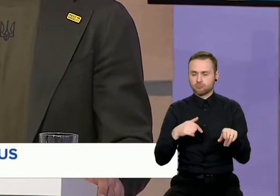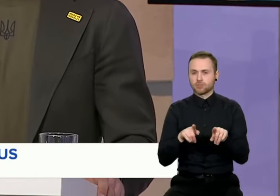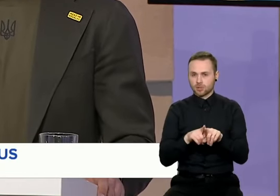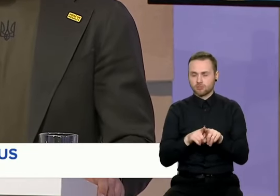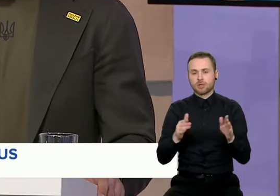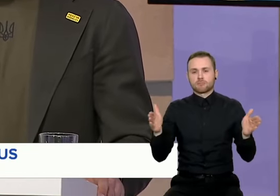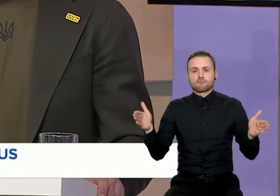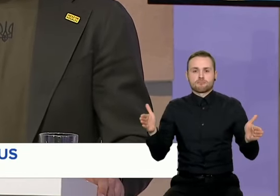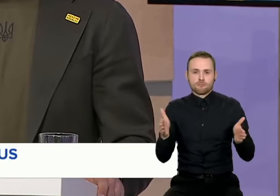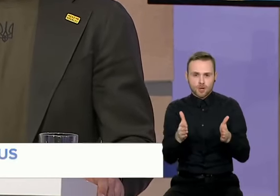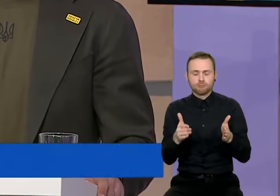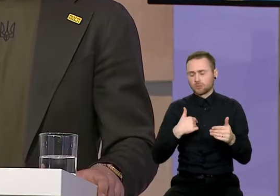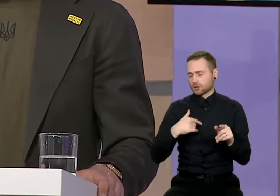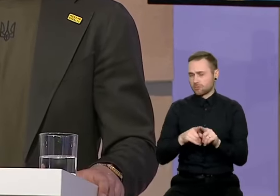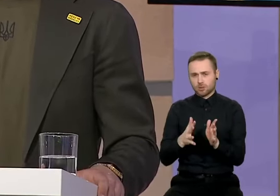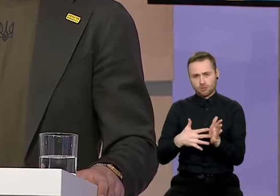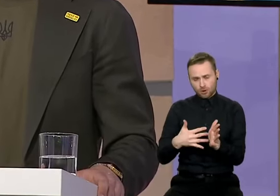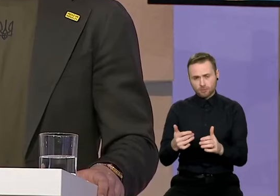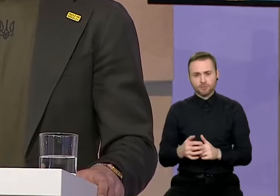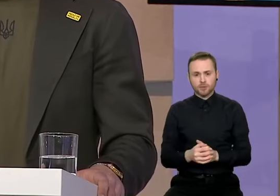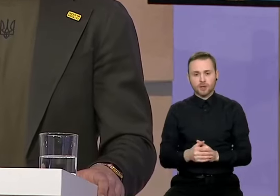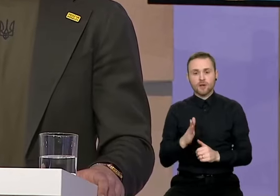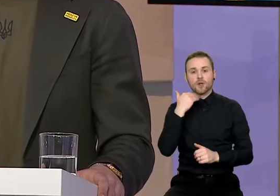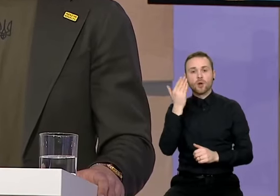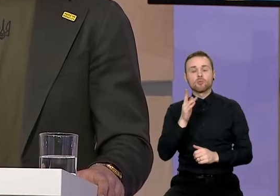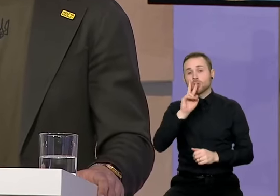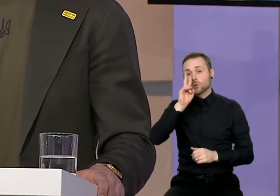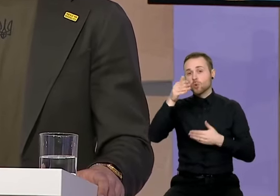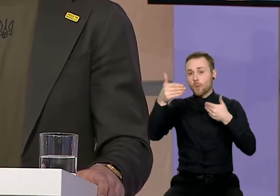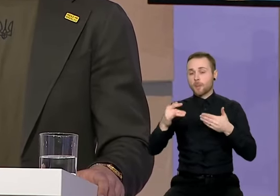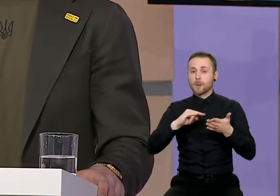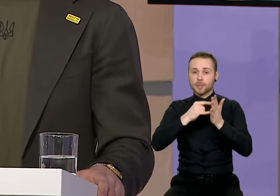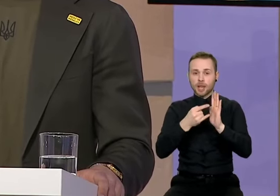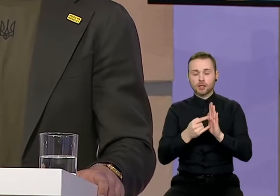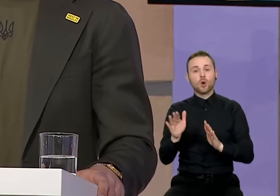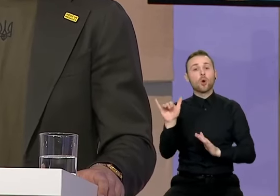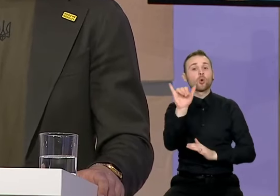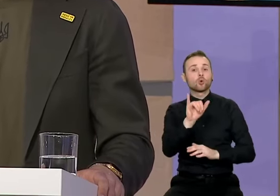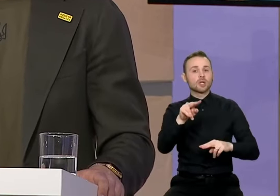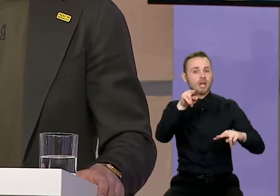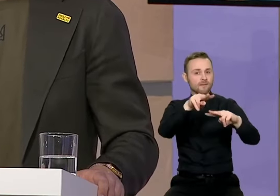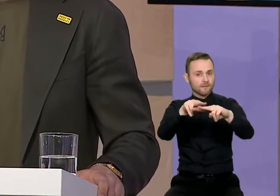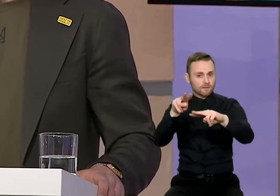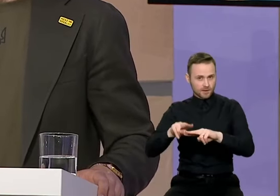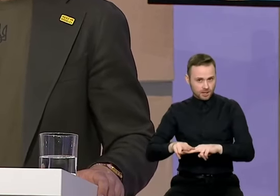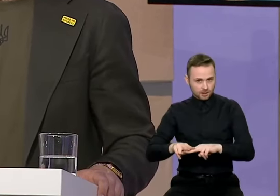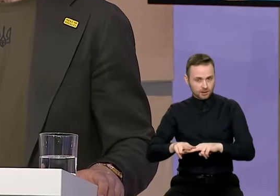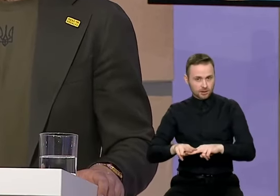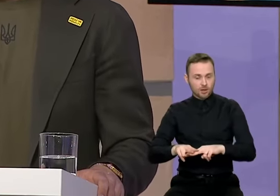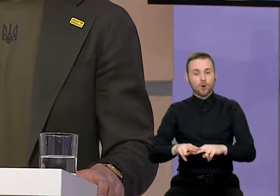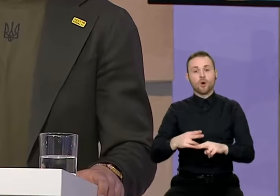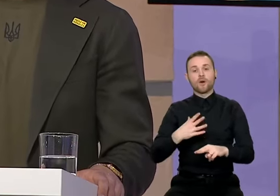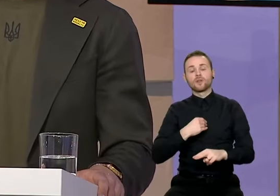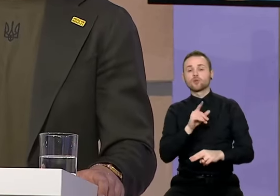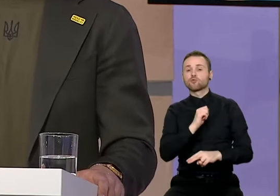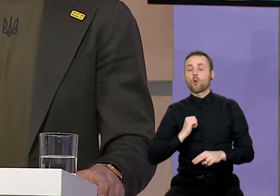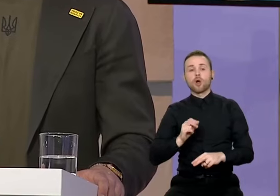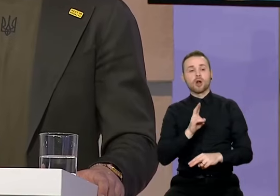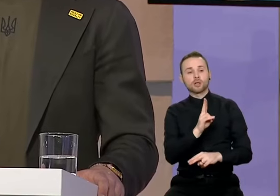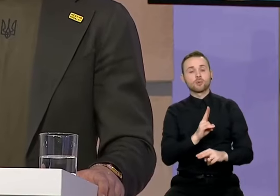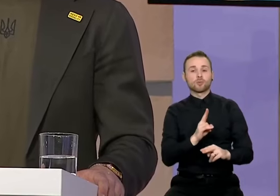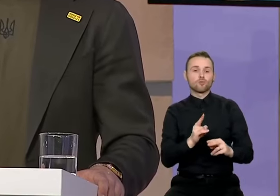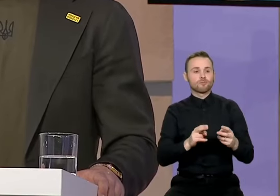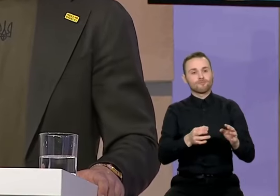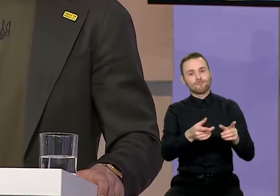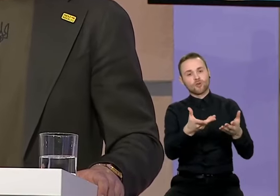Vilniaus miesto merų parengsiu dviejų metų planą, kur ir kaip bus humanizuojamos Vilniaus gatvės, o vilniečiai galės padėkti savo pastabas ir pasiūlymus.